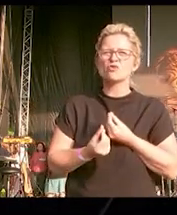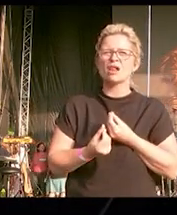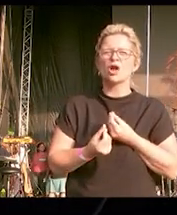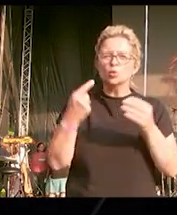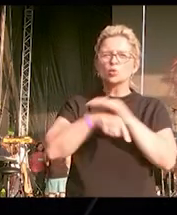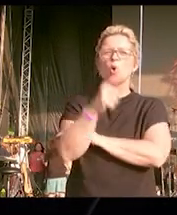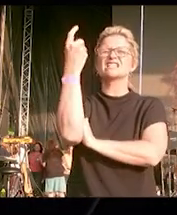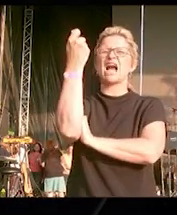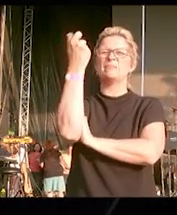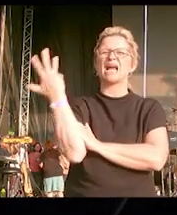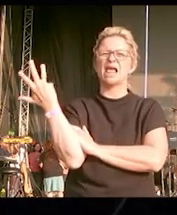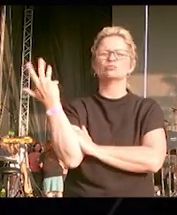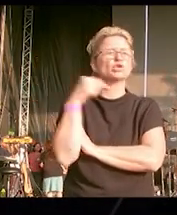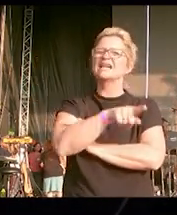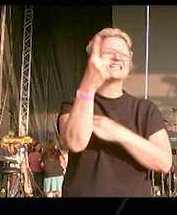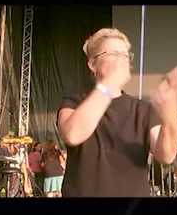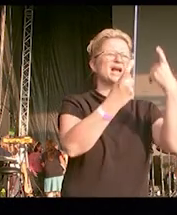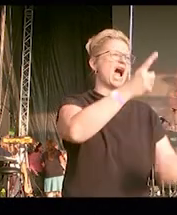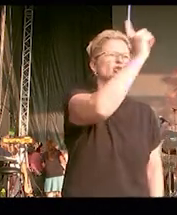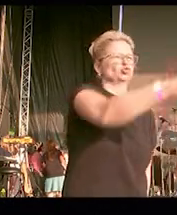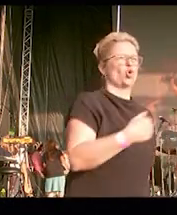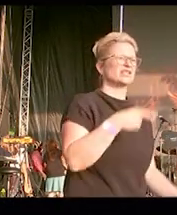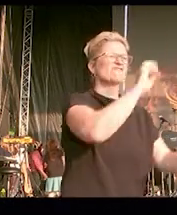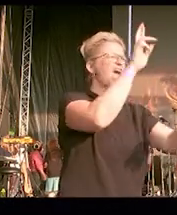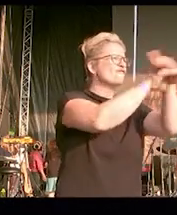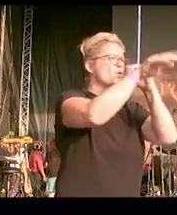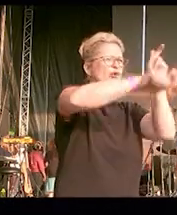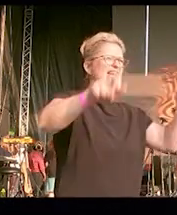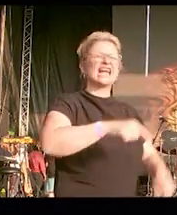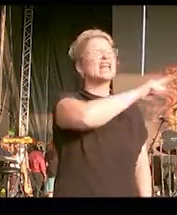Kein Problem der sogenannten Migrantinnen und Geflüchteten.